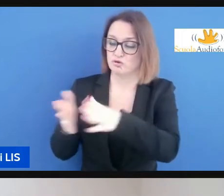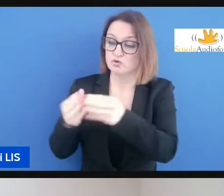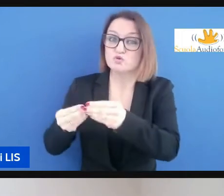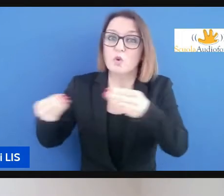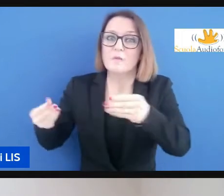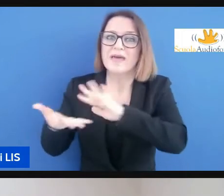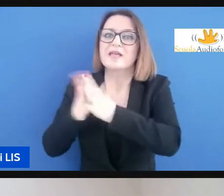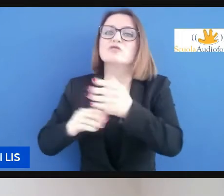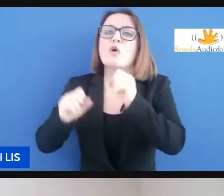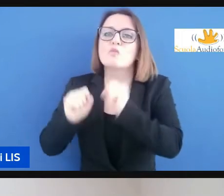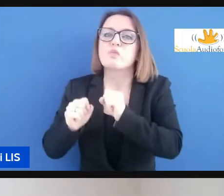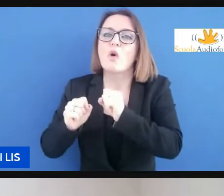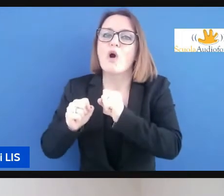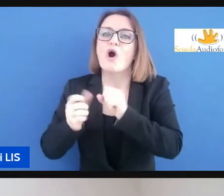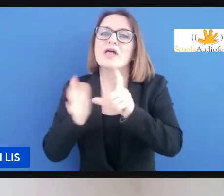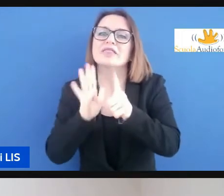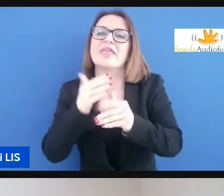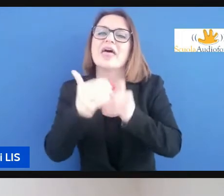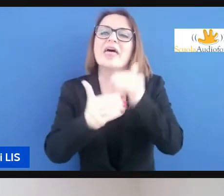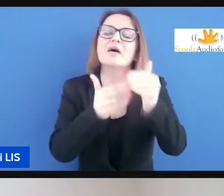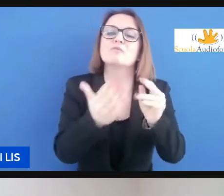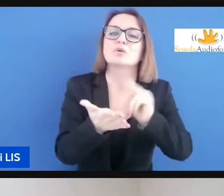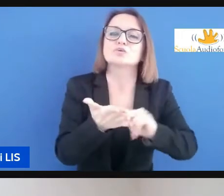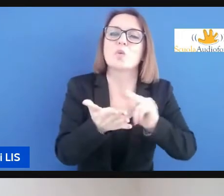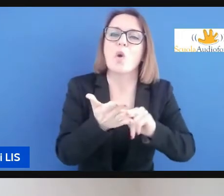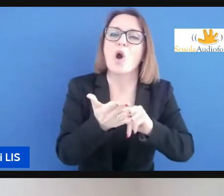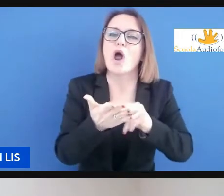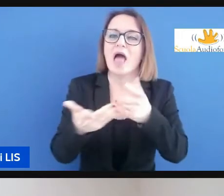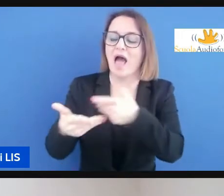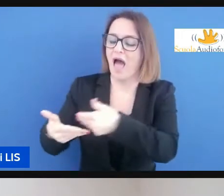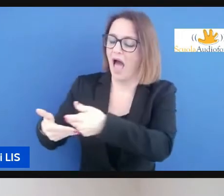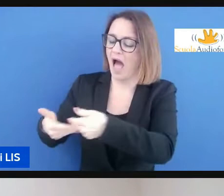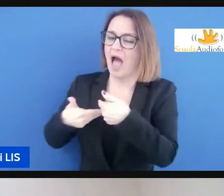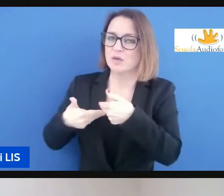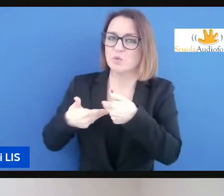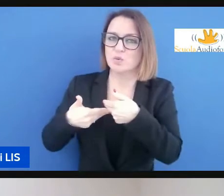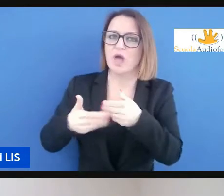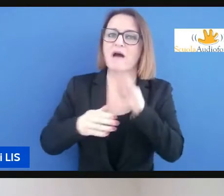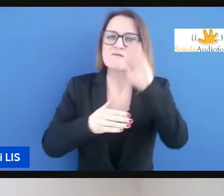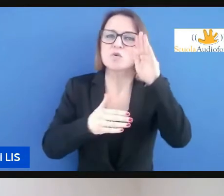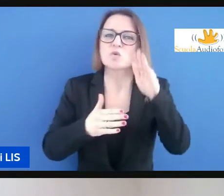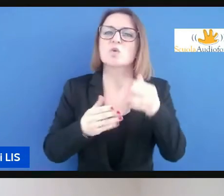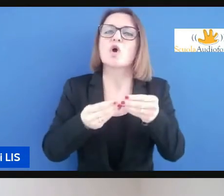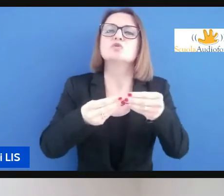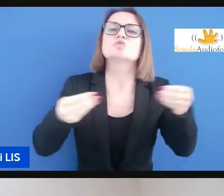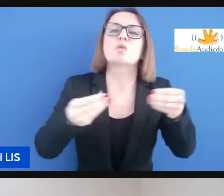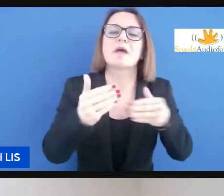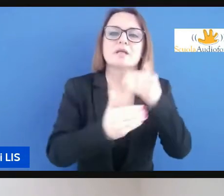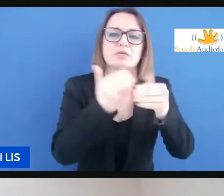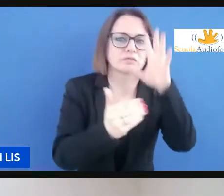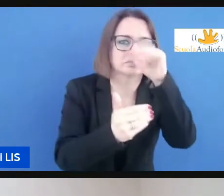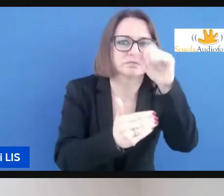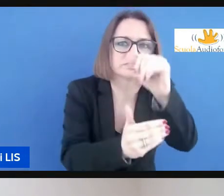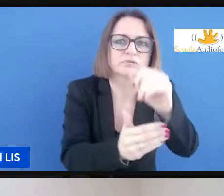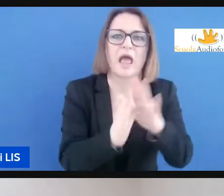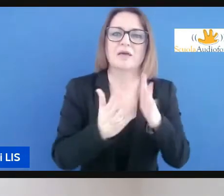scolastico sicuramente troverà è molto complesso e sono d'accordo con tutto quello che è stato detto